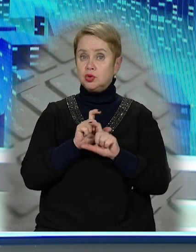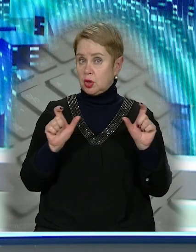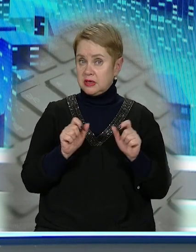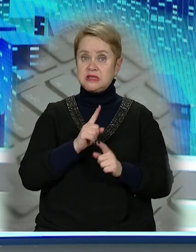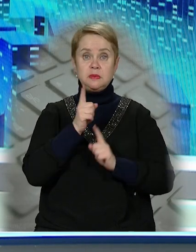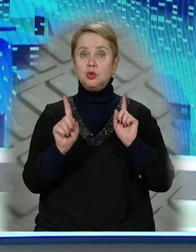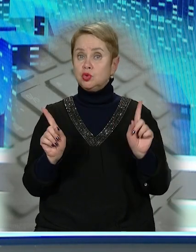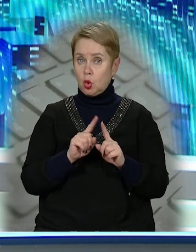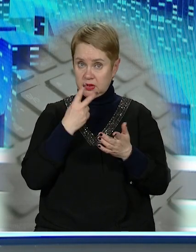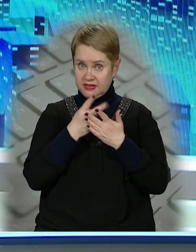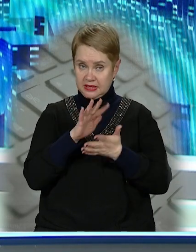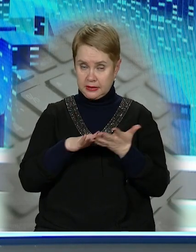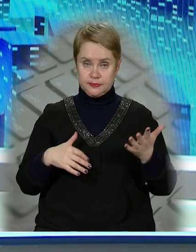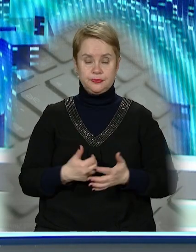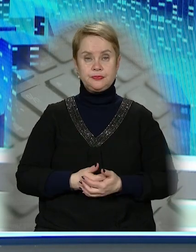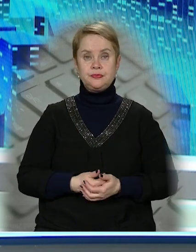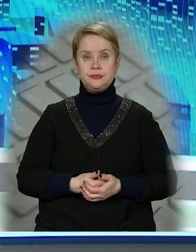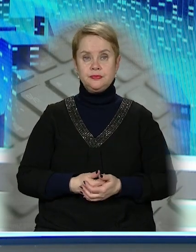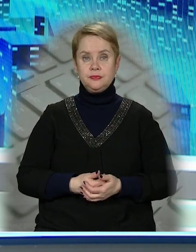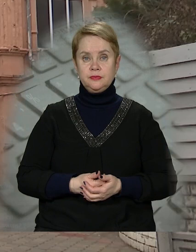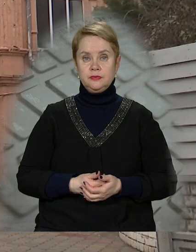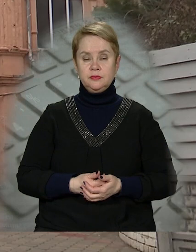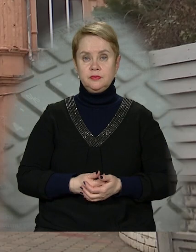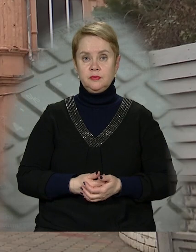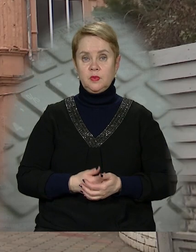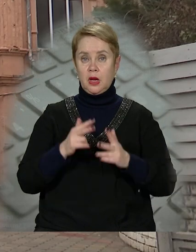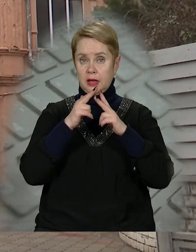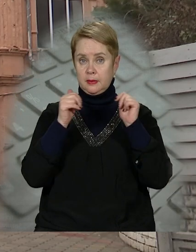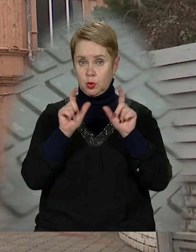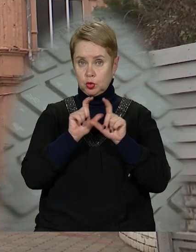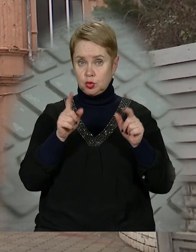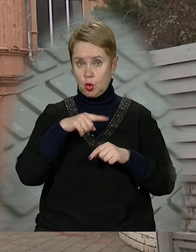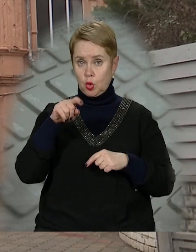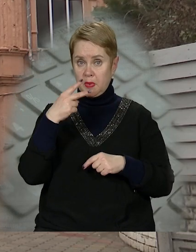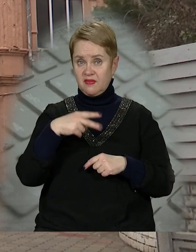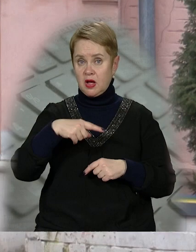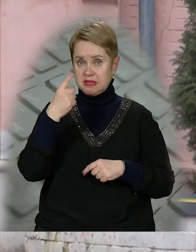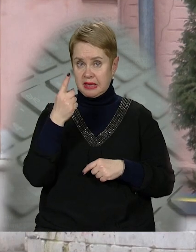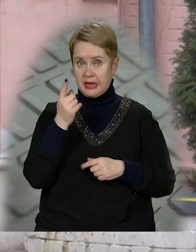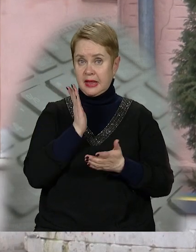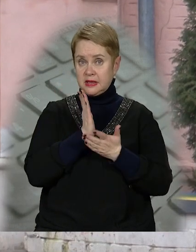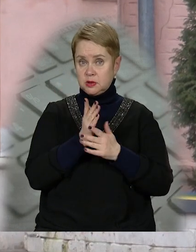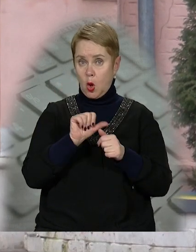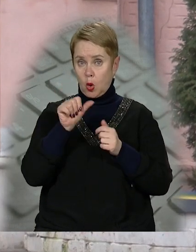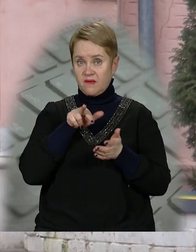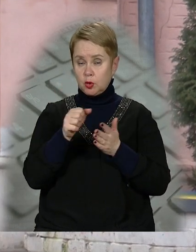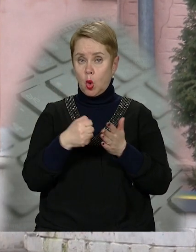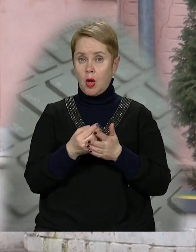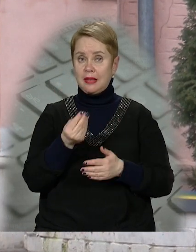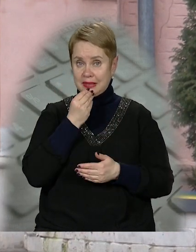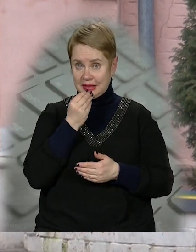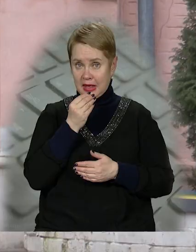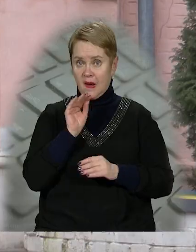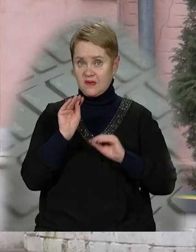що, власне, змінилося – дивіться в наступному сюжеті. У Дніпровській школі номер 21, де існує окремий вхід до